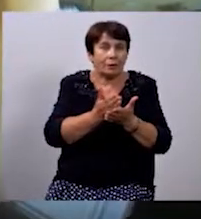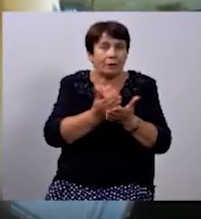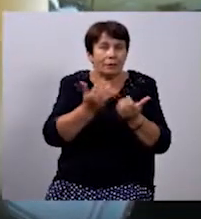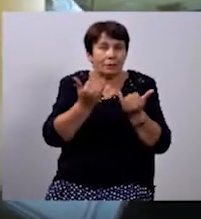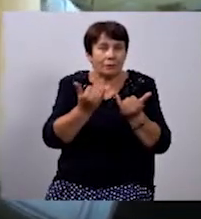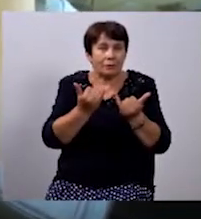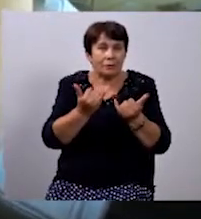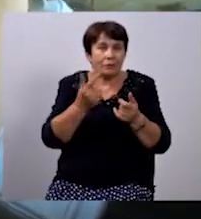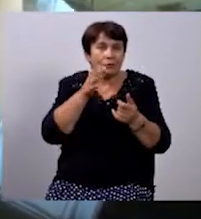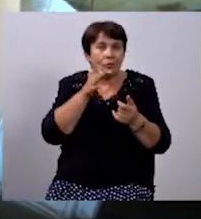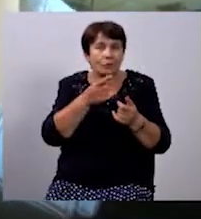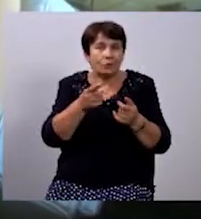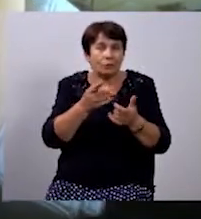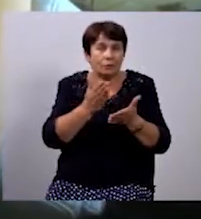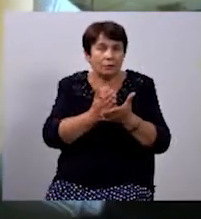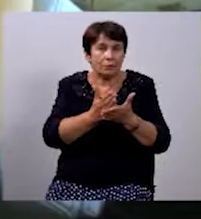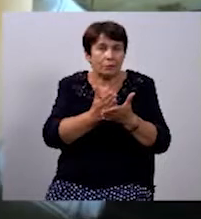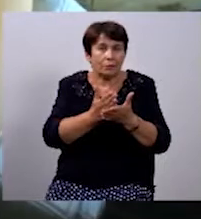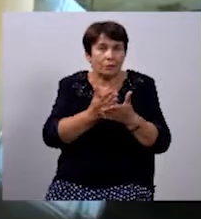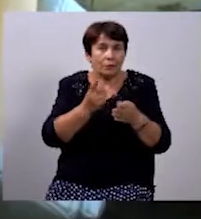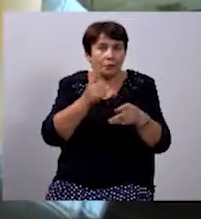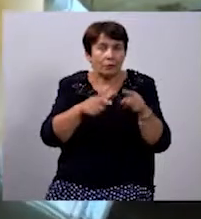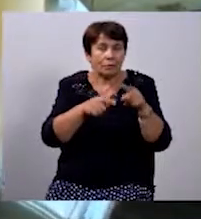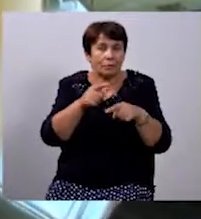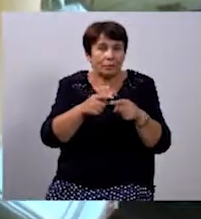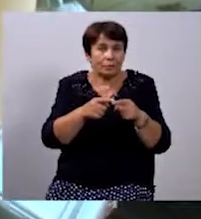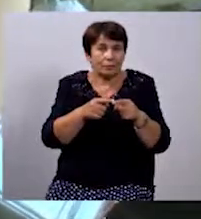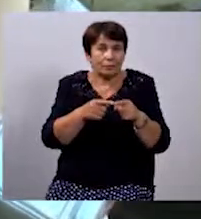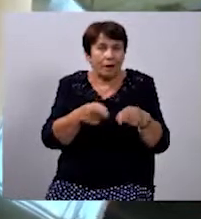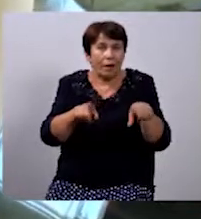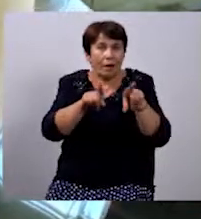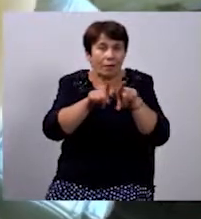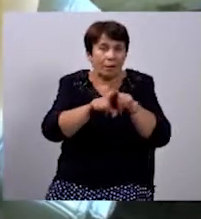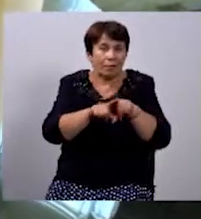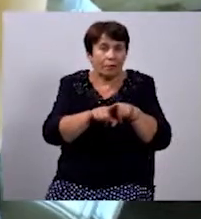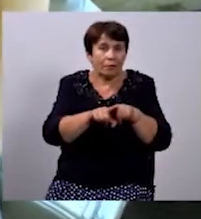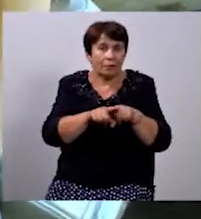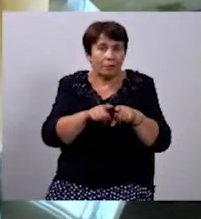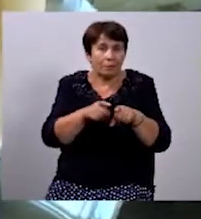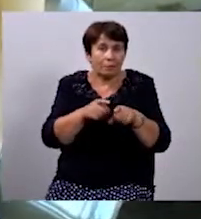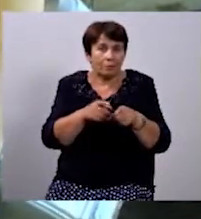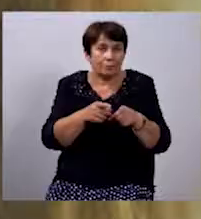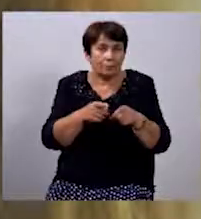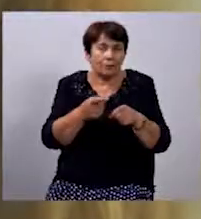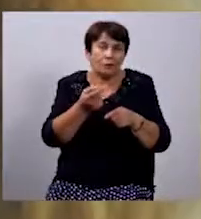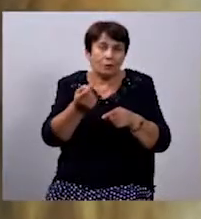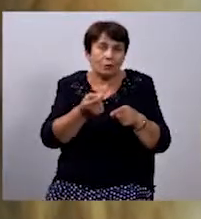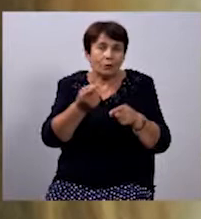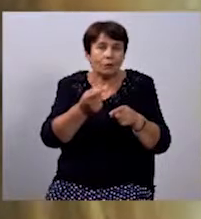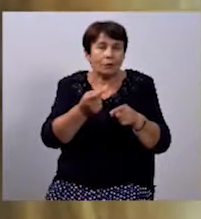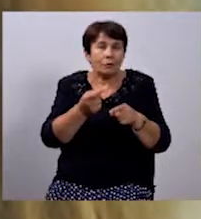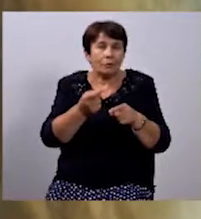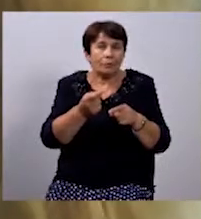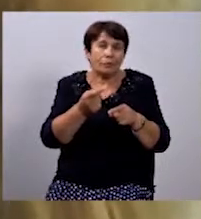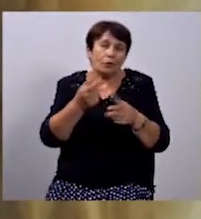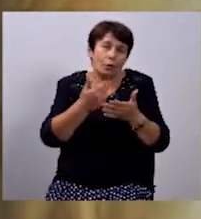нашому часі досить важко збрати дитинку до школи, а так це хоч чуть-чуть, хоч трошки. Ну, гривень